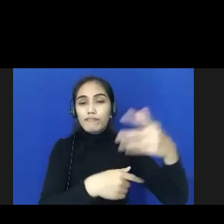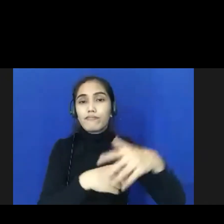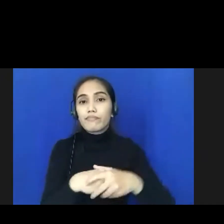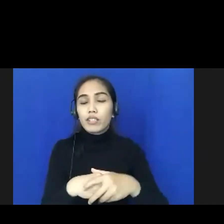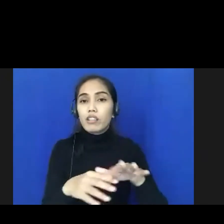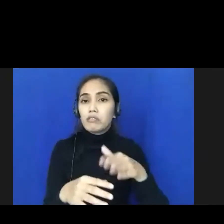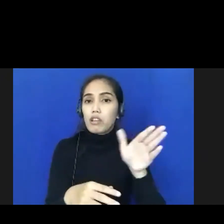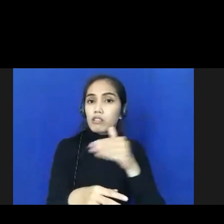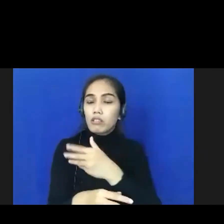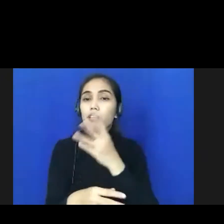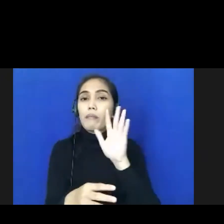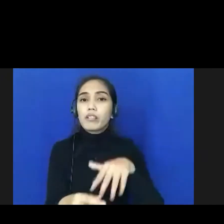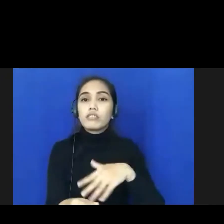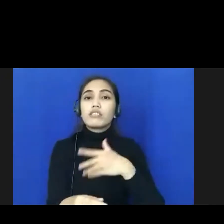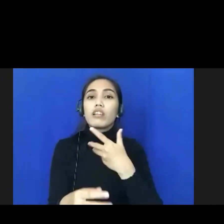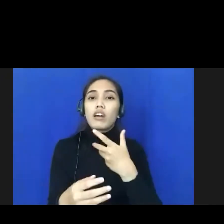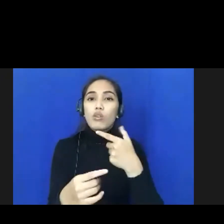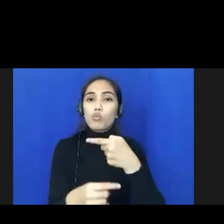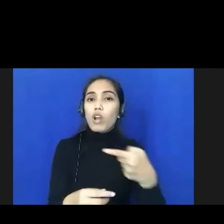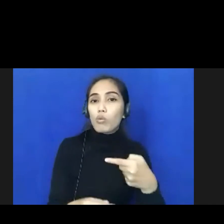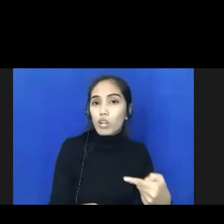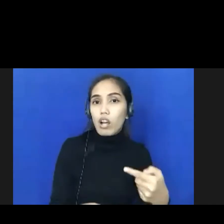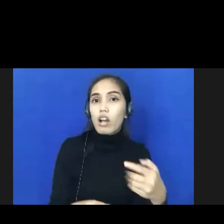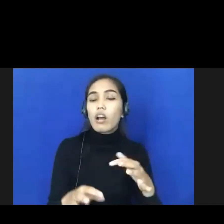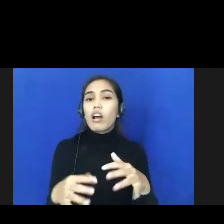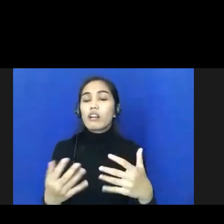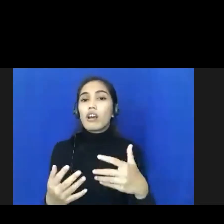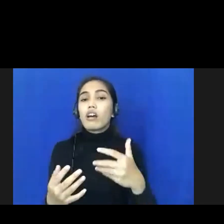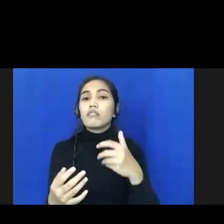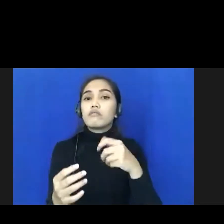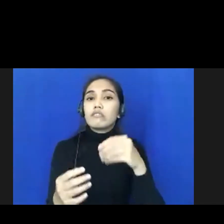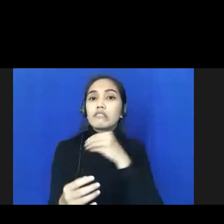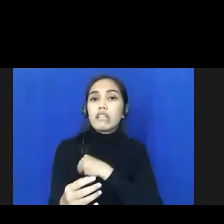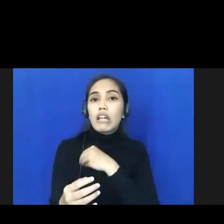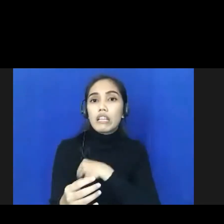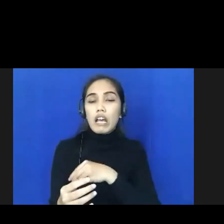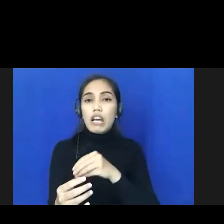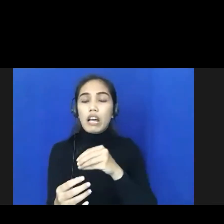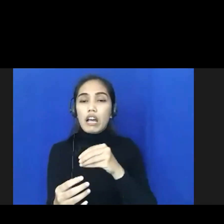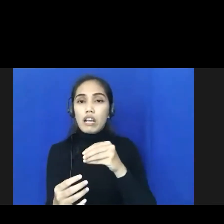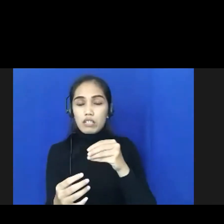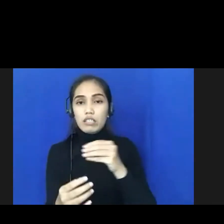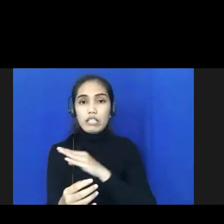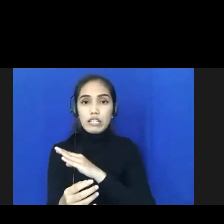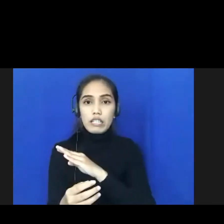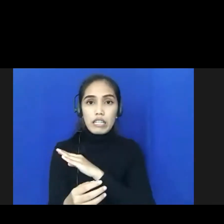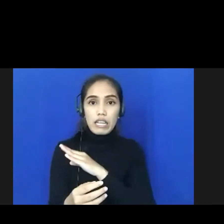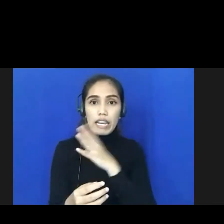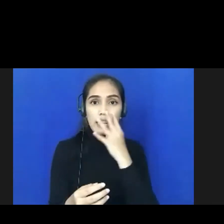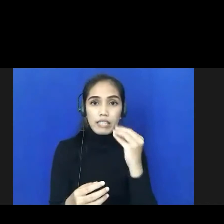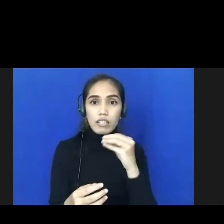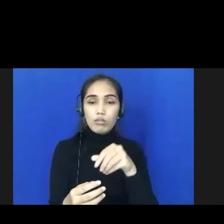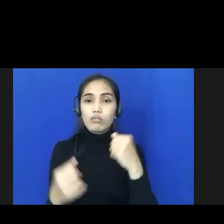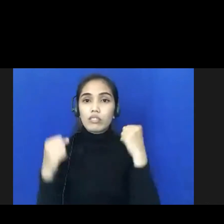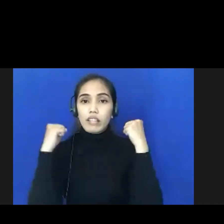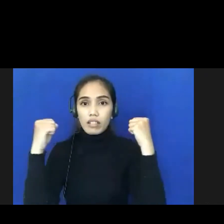disana-sini masih ada kekurangan-kekurangan tetapi dengan adanya dana desa ini dinas kesehatan dalam hal ini kesehatan yang